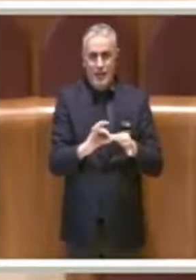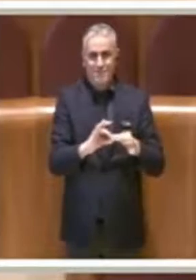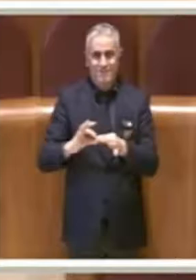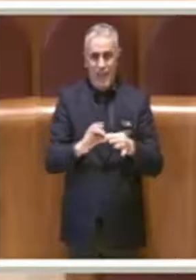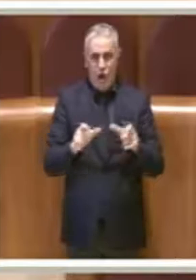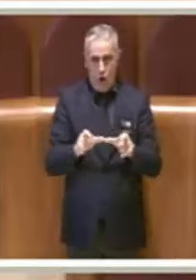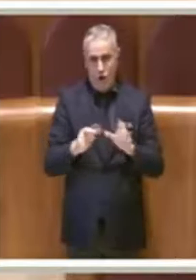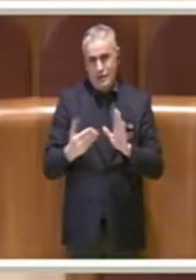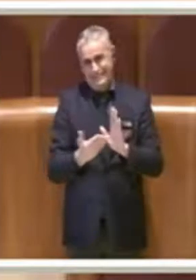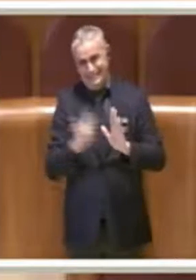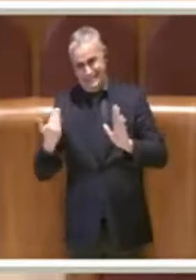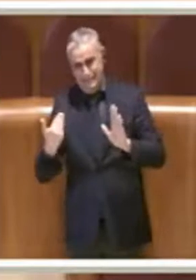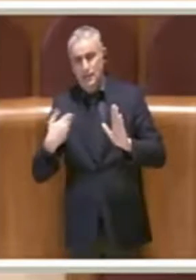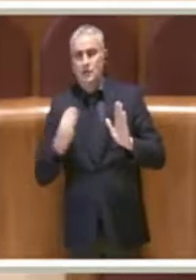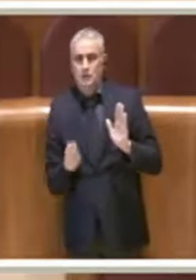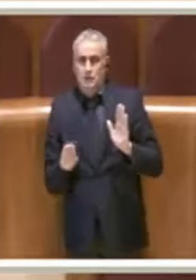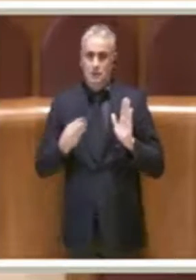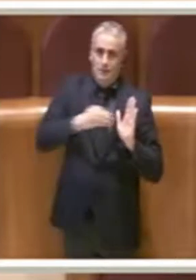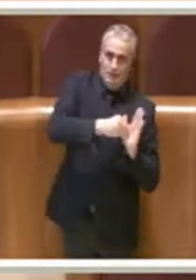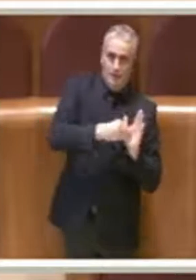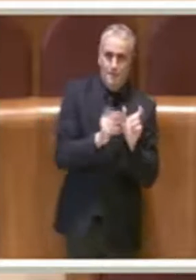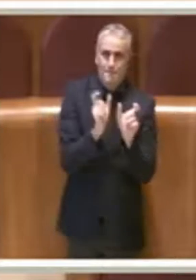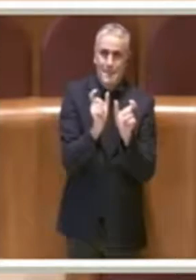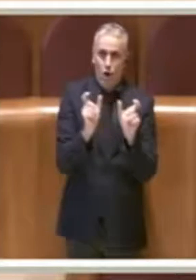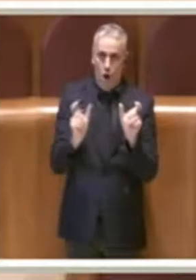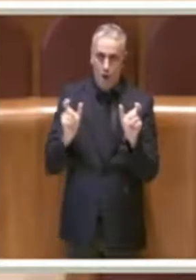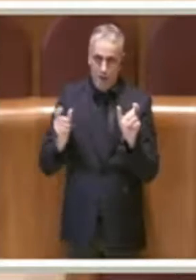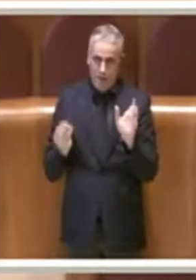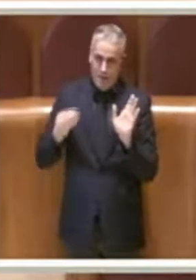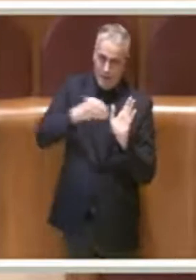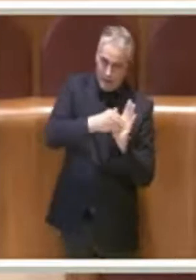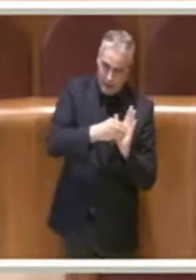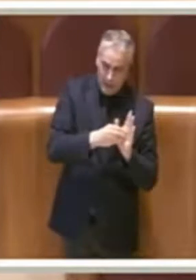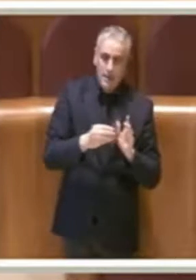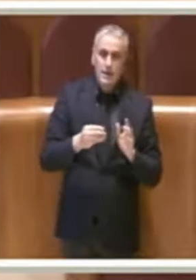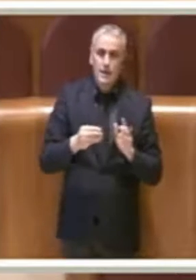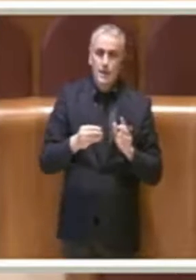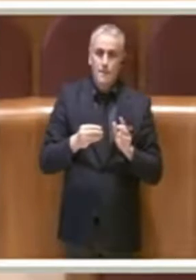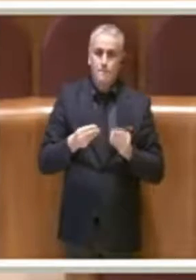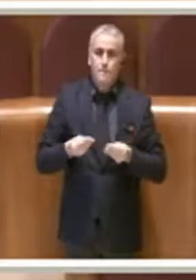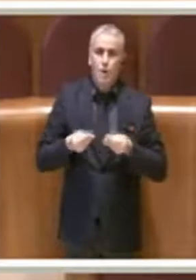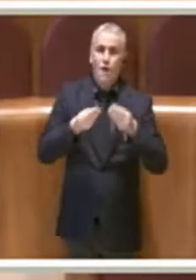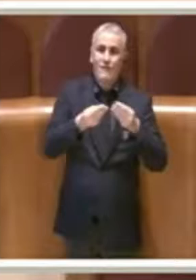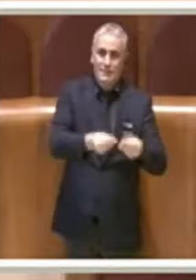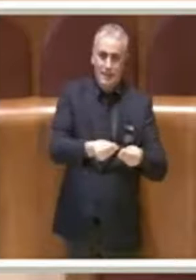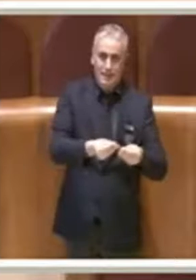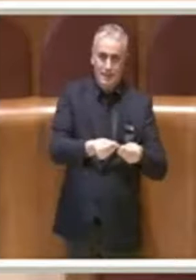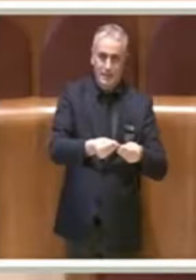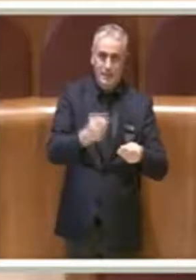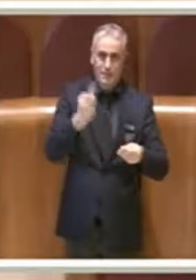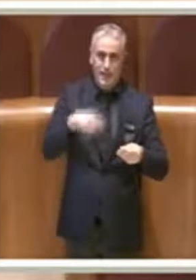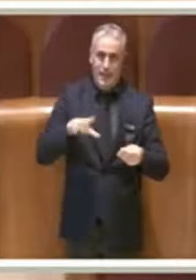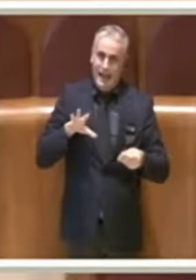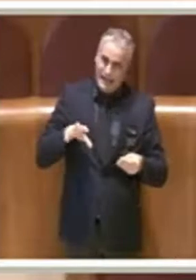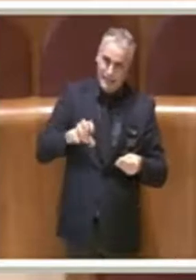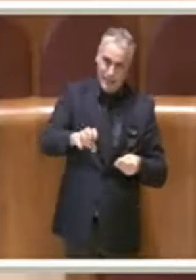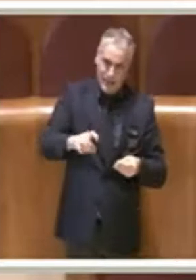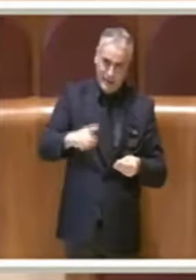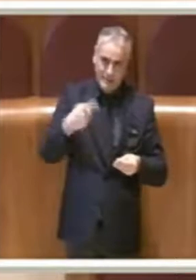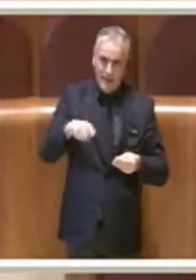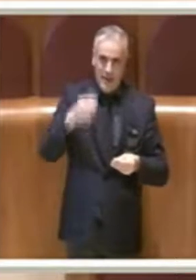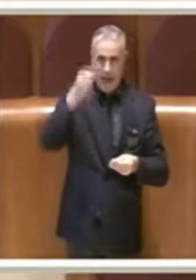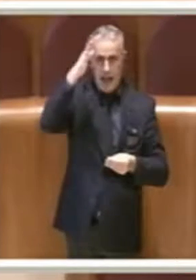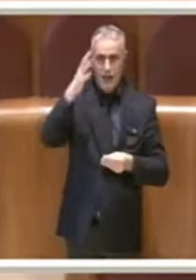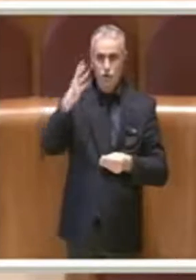aggiungiamo le parole di provvedimenti di presa d'atto in caso di abbattimento e urgenza. Poi